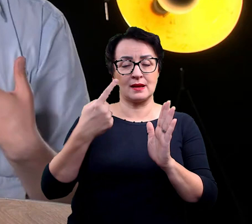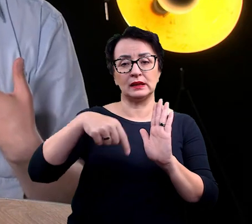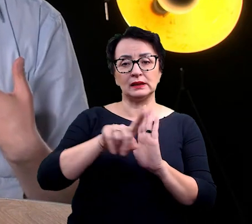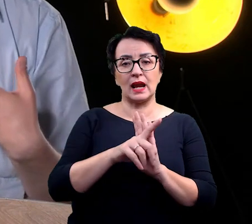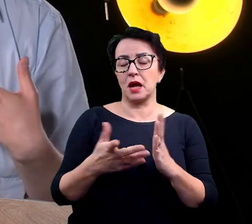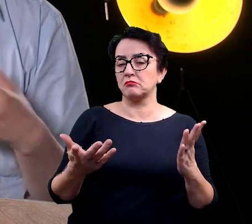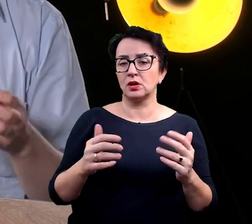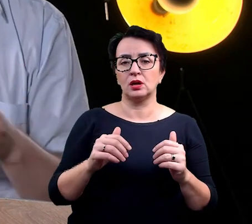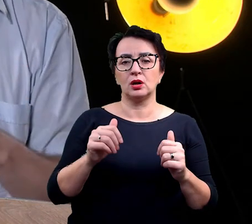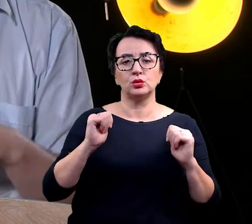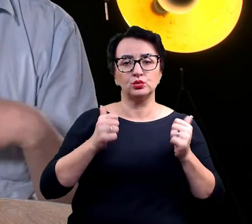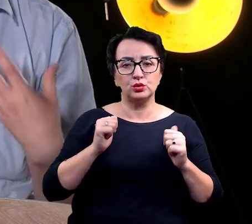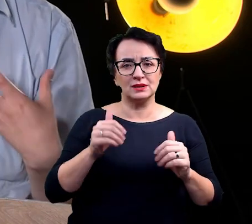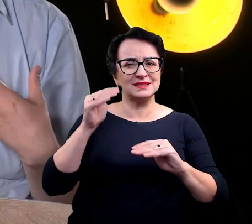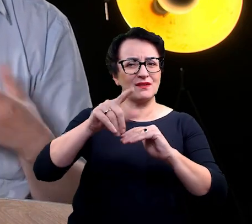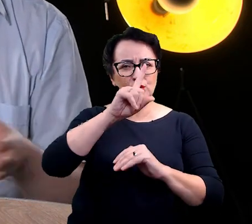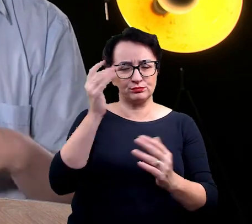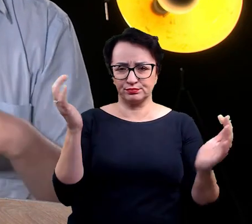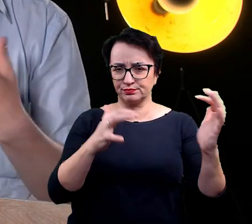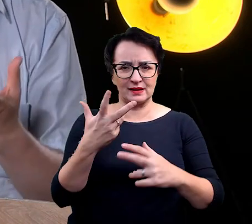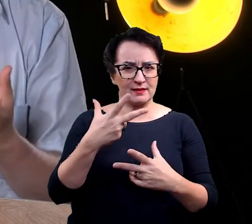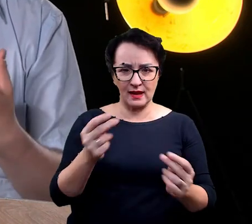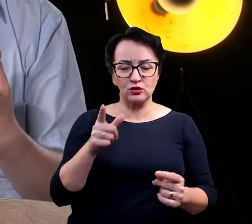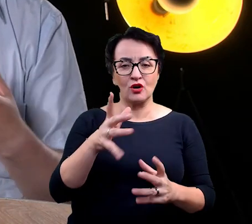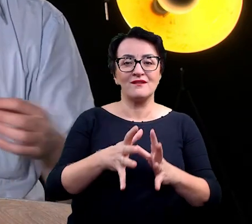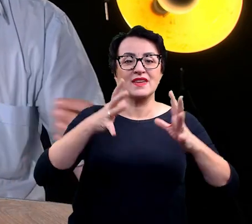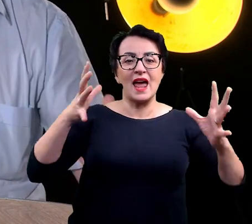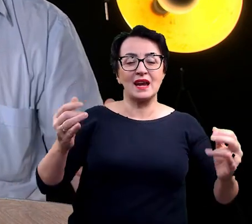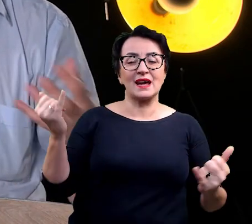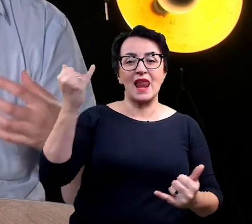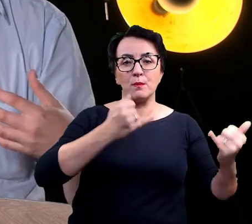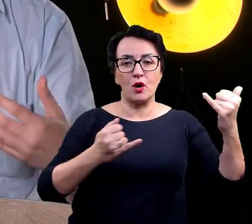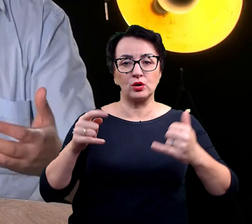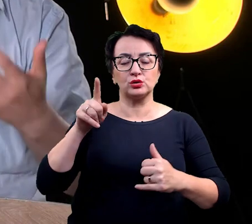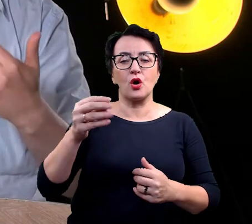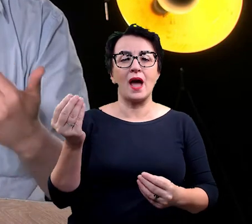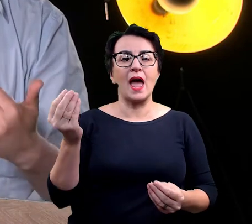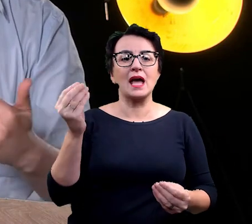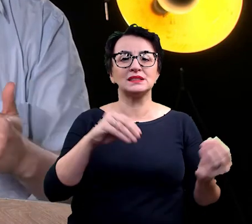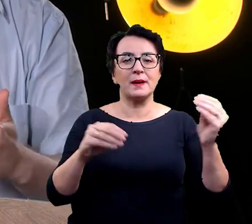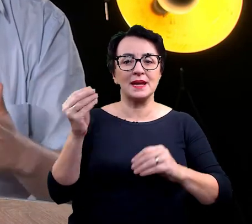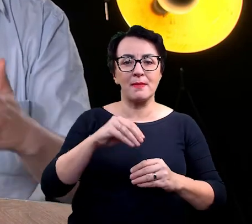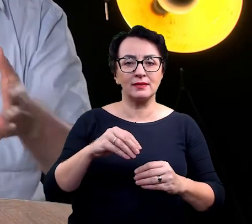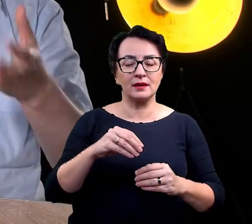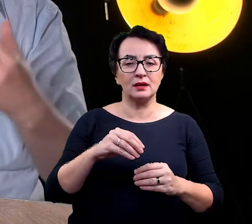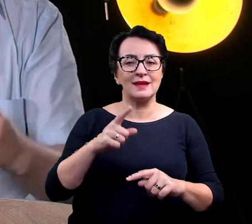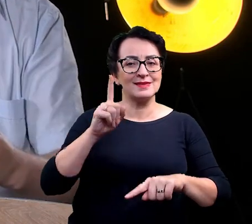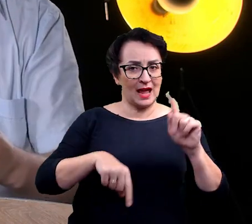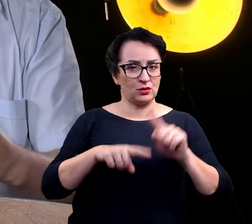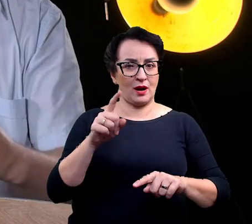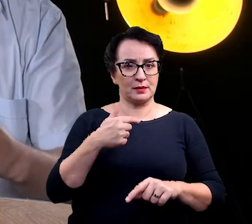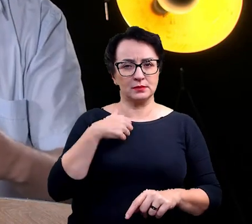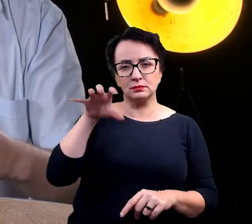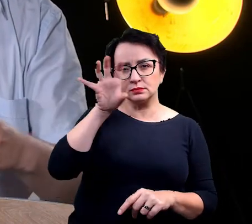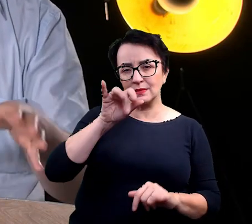publiczności z zewnątrz. I służy ona jako wielkie laboratorium, eksperyment naturalny, gdzie śledzimy jakie gatunki i jak one